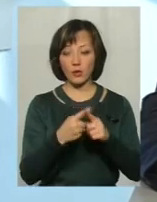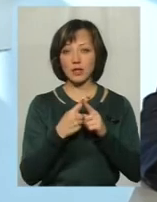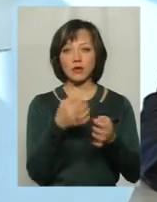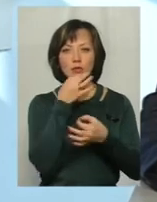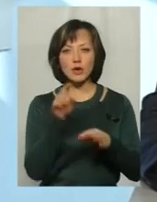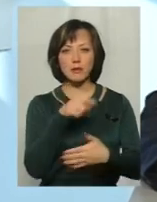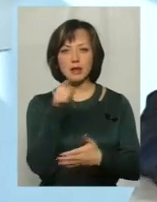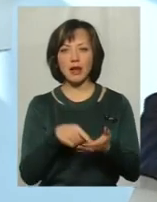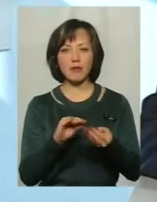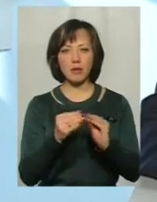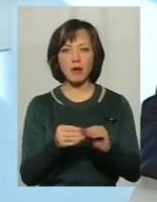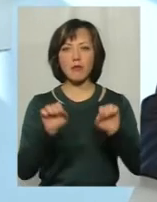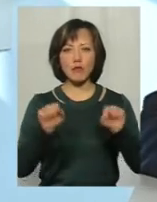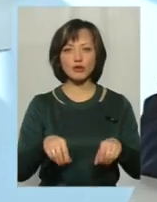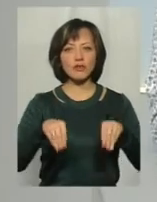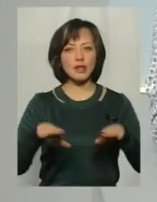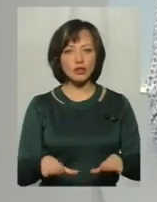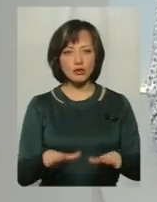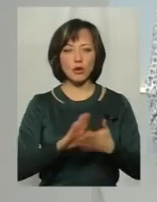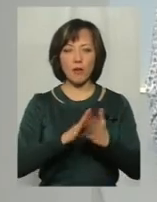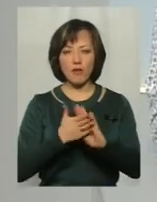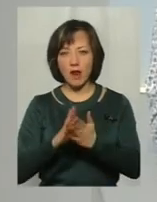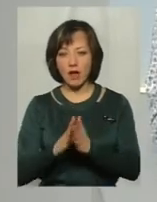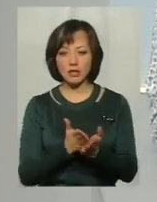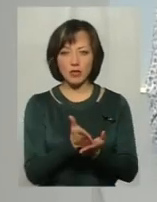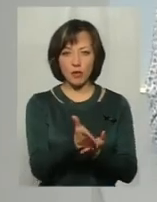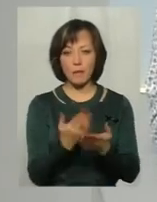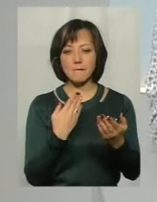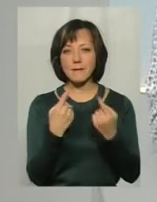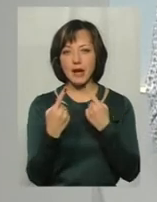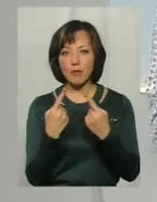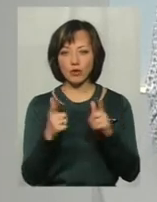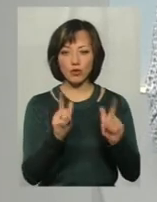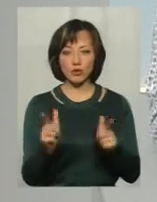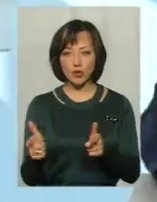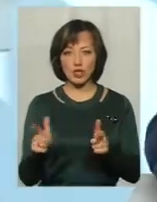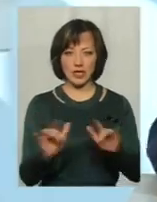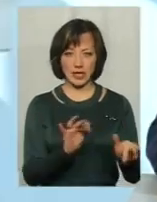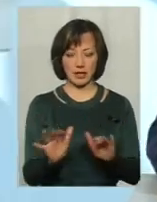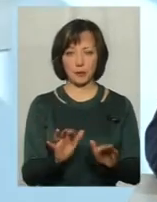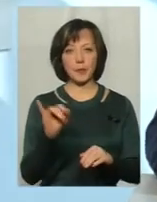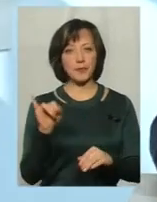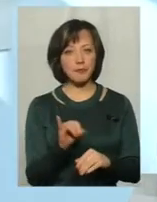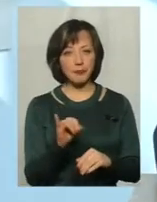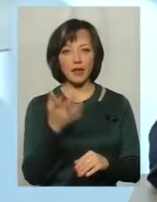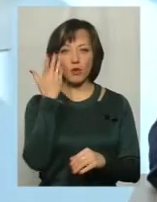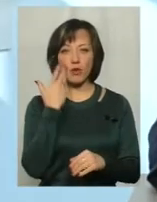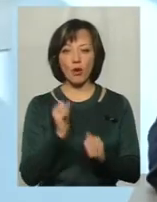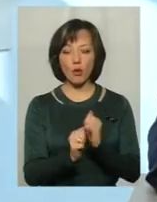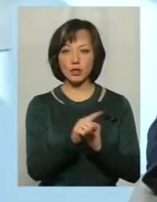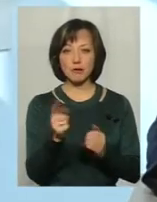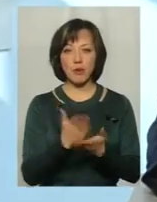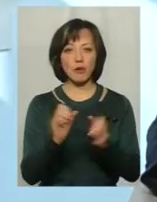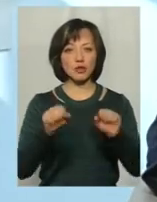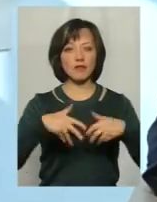питання і проблеми, які є, вони можуть вирішуватися, домовлятися шляхом перемовин, узгоджень, дій. І коли кожен має